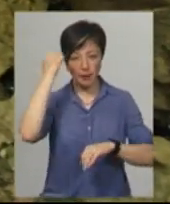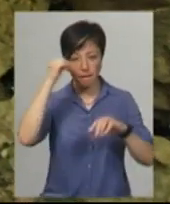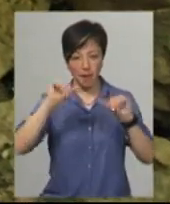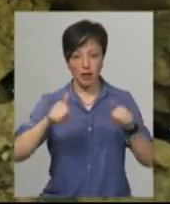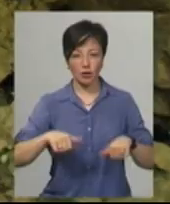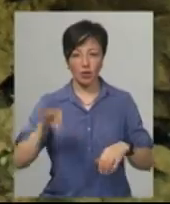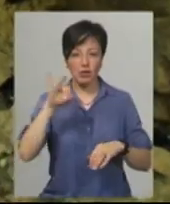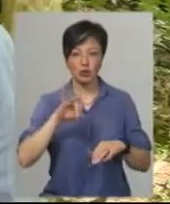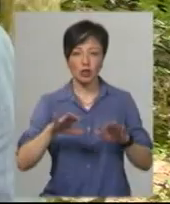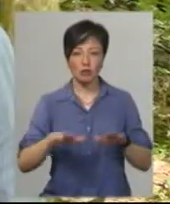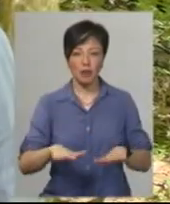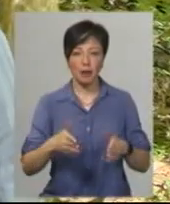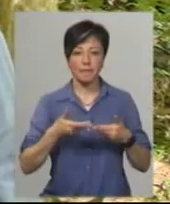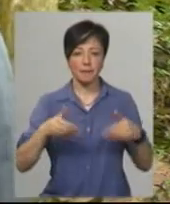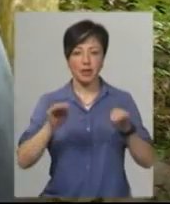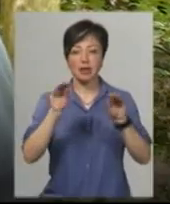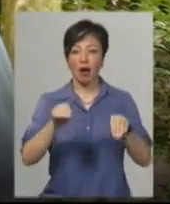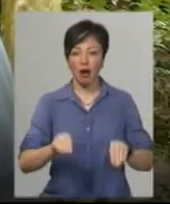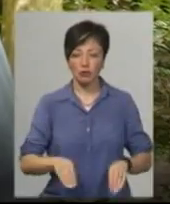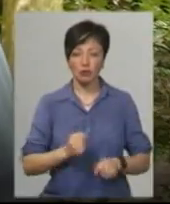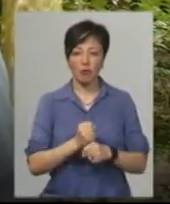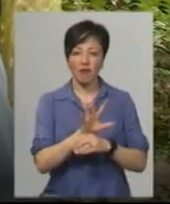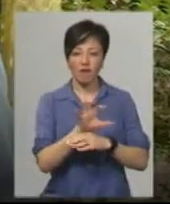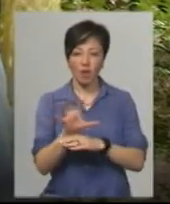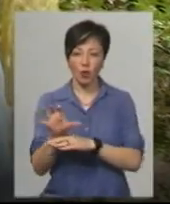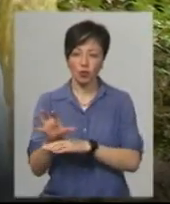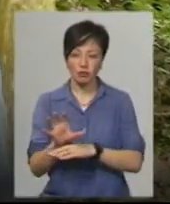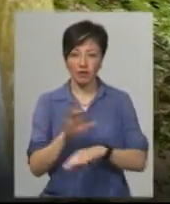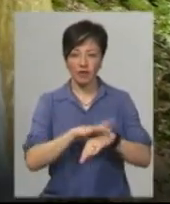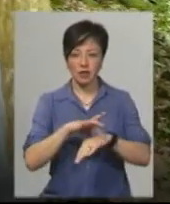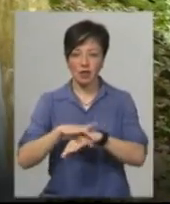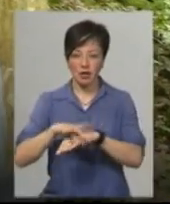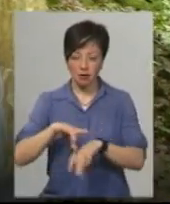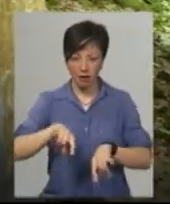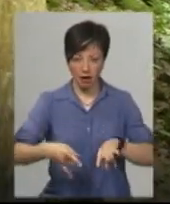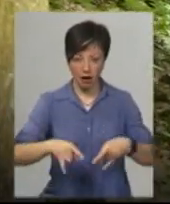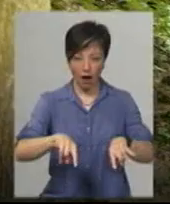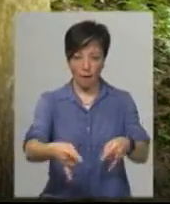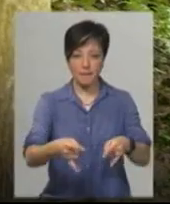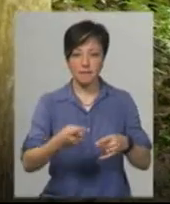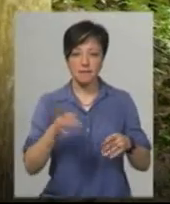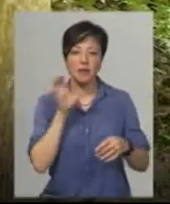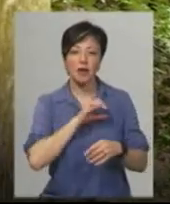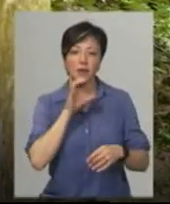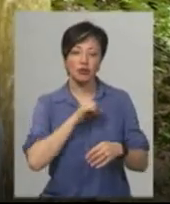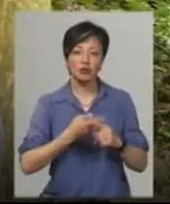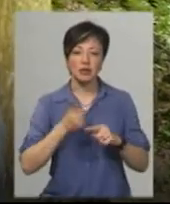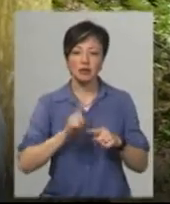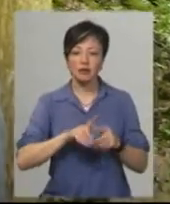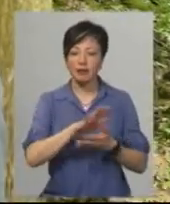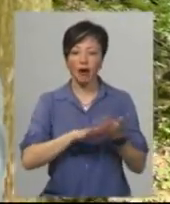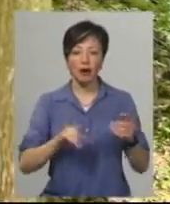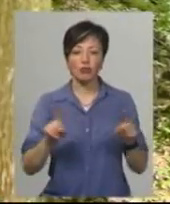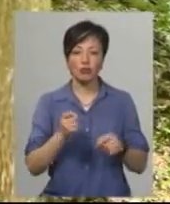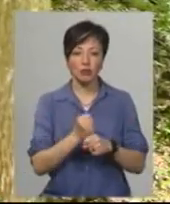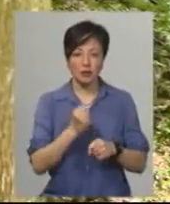Шпаковський. Ми склали акт, зробили фотофіксацію грабіжницьких ям, і оцих далі, що вони робили